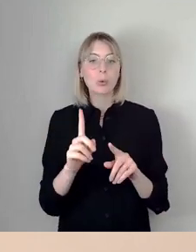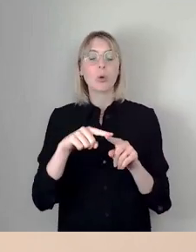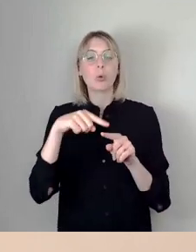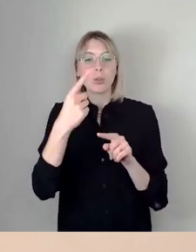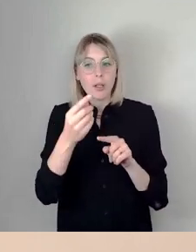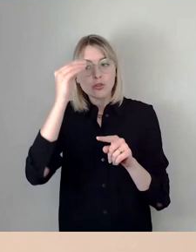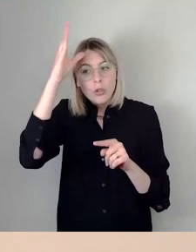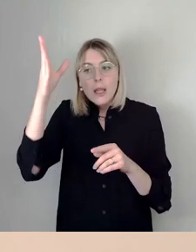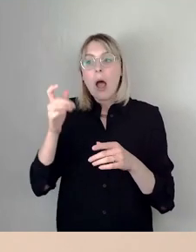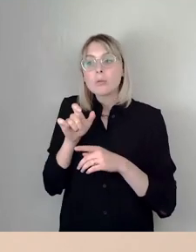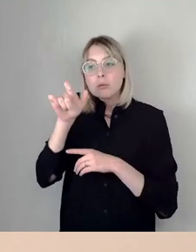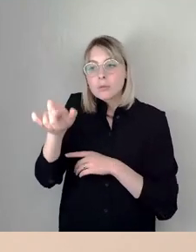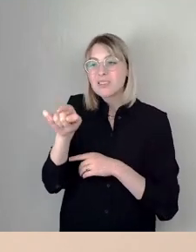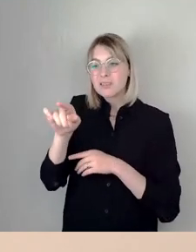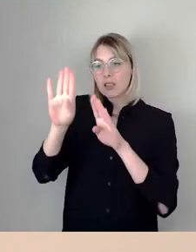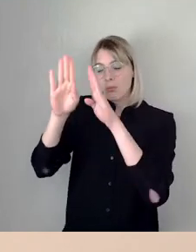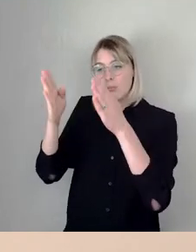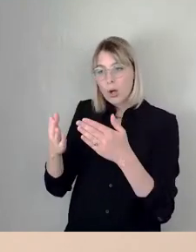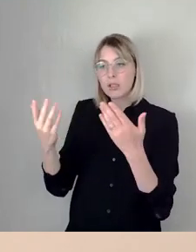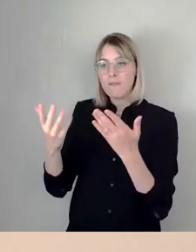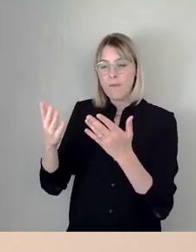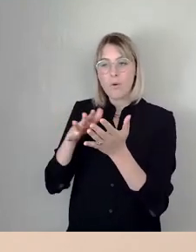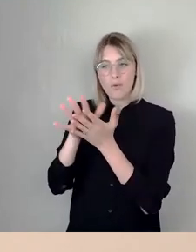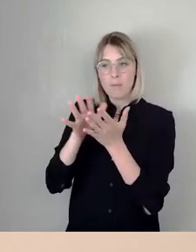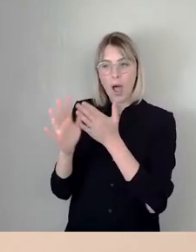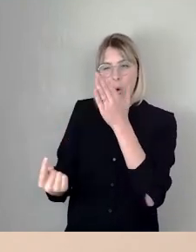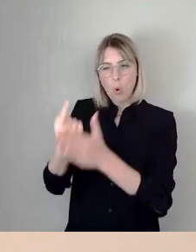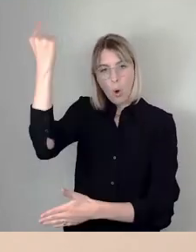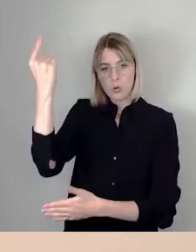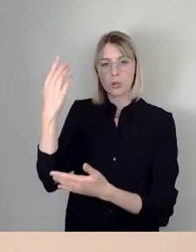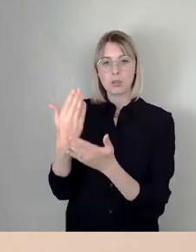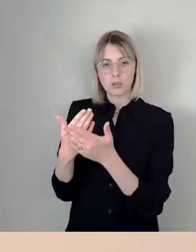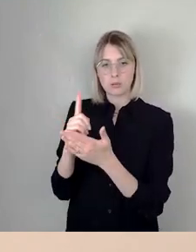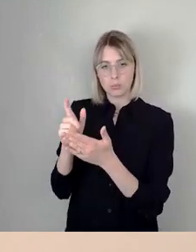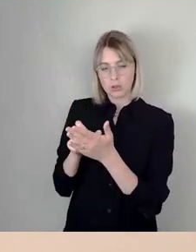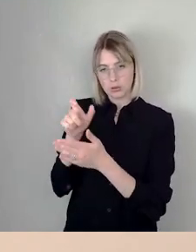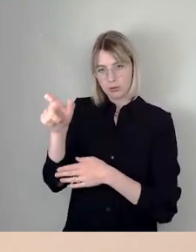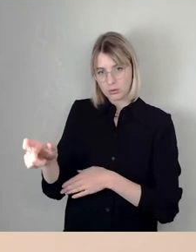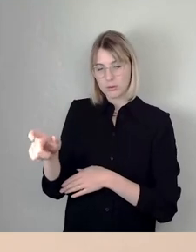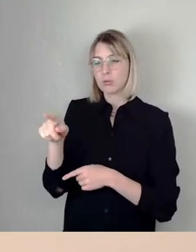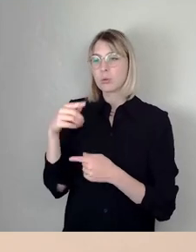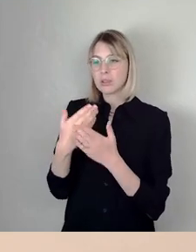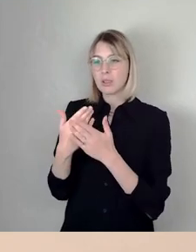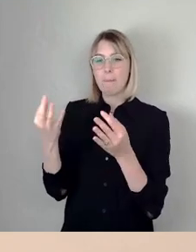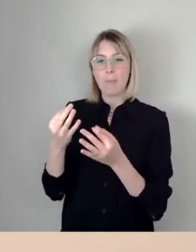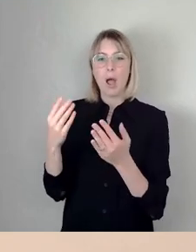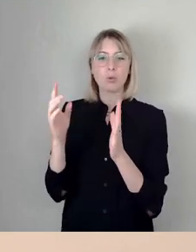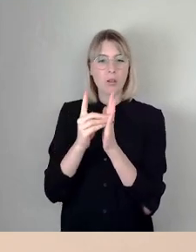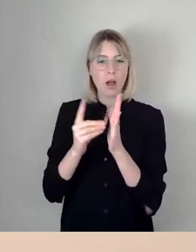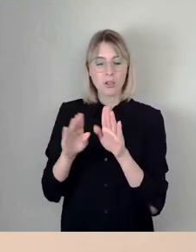investieren, bei den Gebäuden, wo eben die Verbräuche am höchsten sind. Und dafür brauchen wir entsprechende Datengrundlagen und